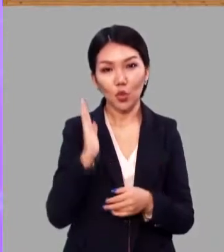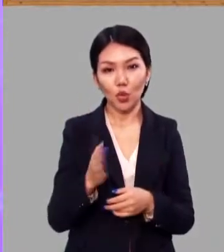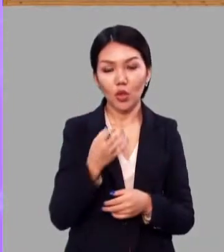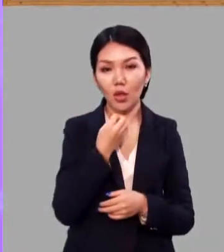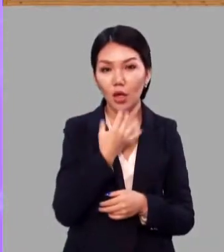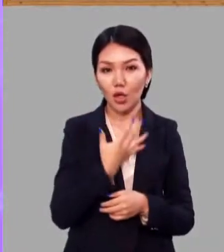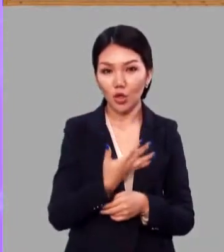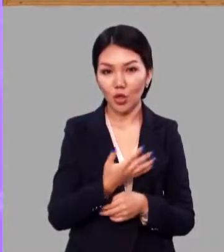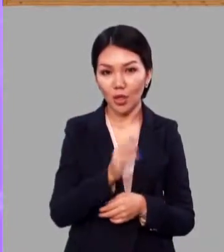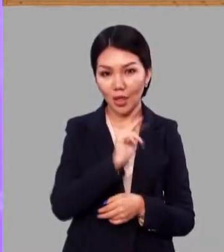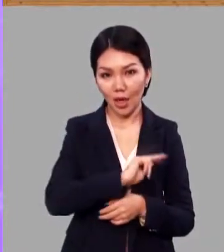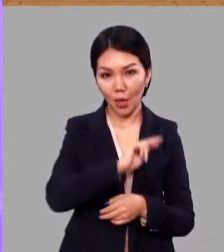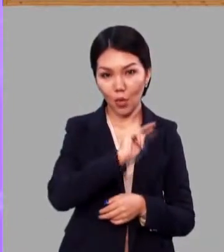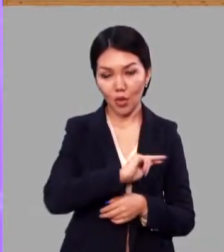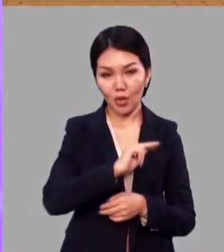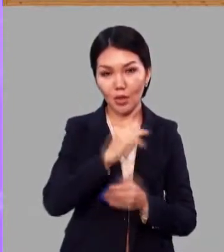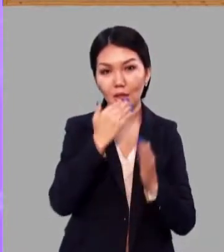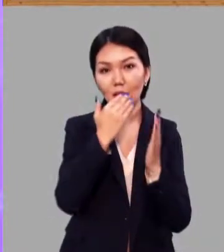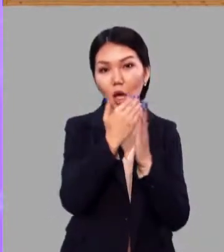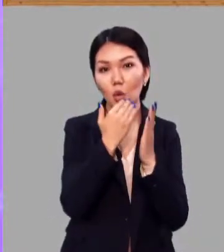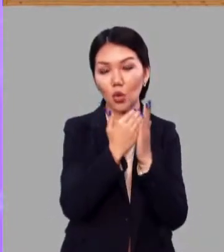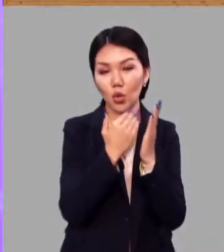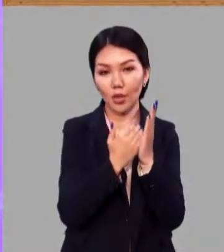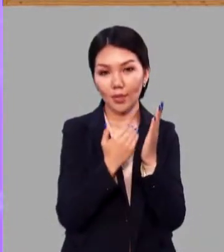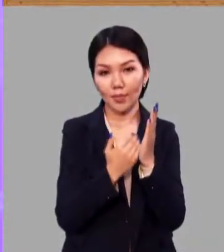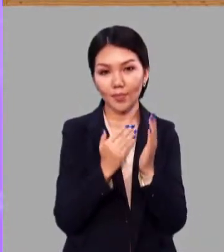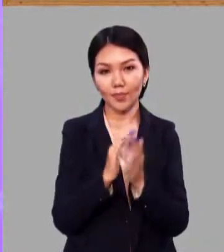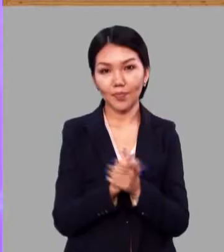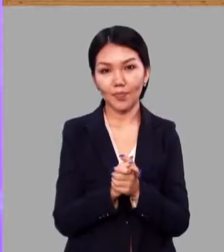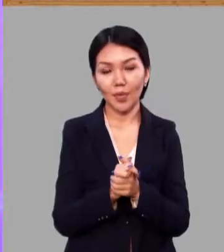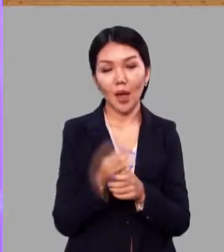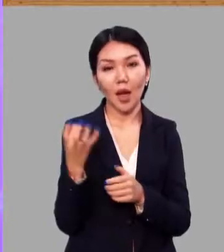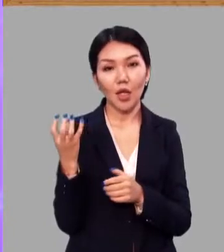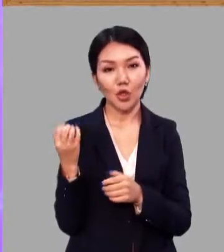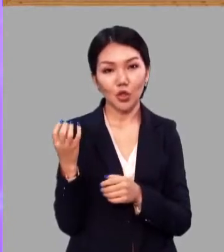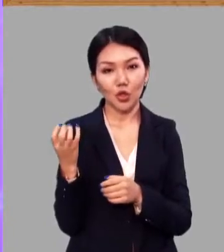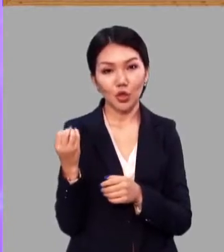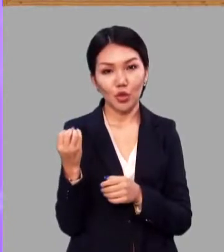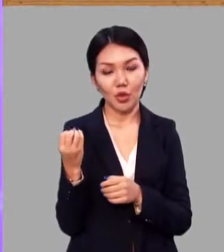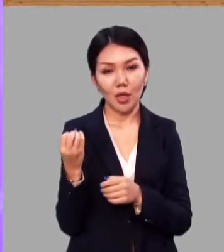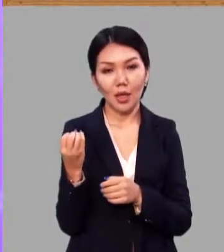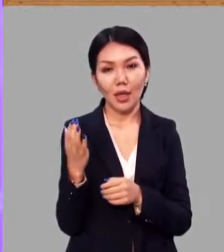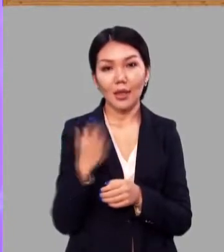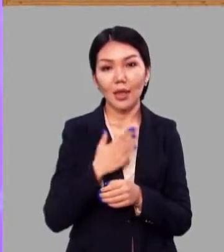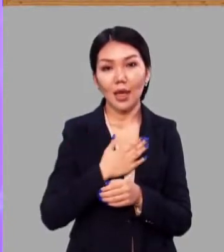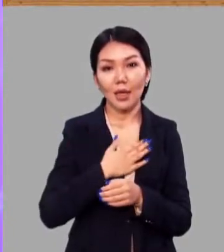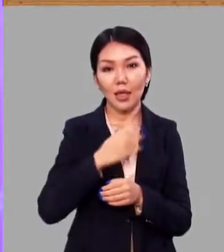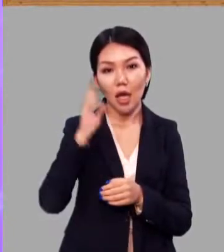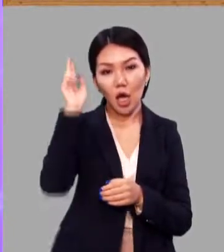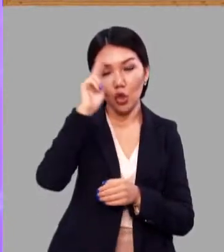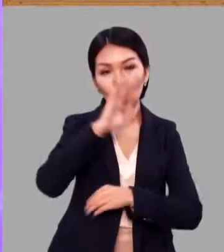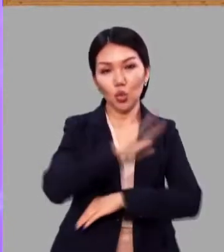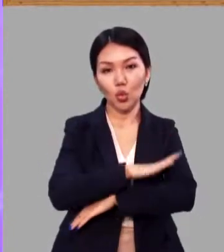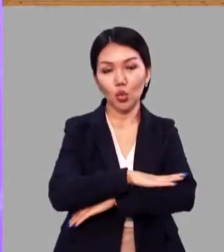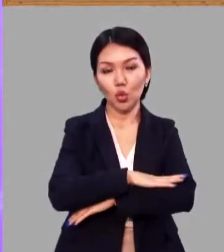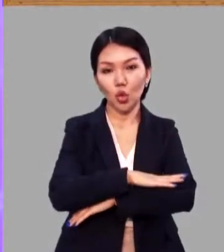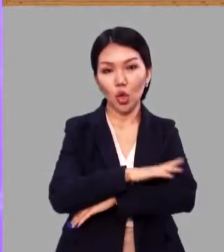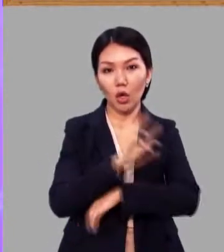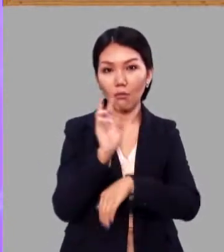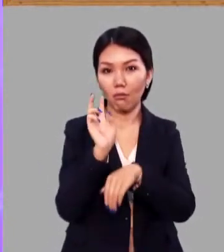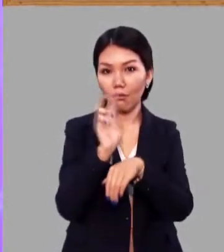хорошо работать на уроке. А еще на наш урок заглянул